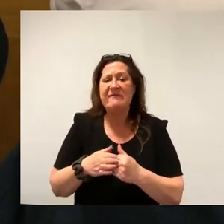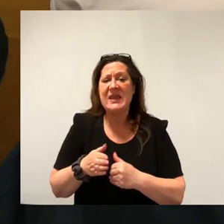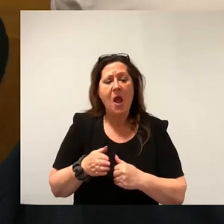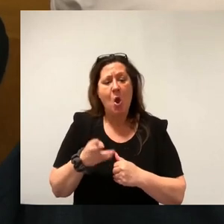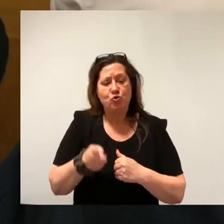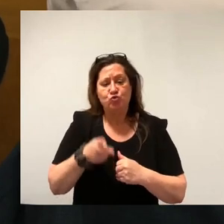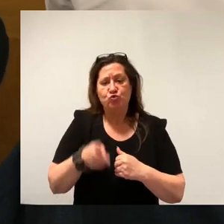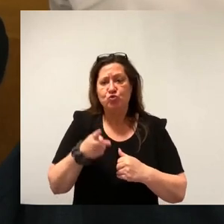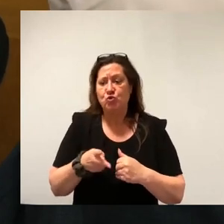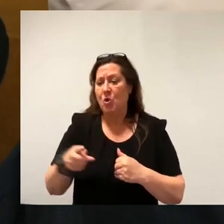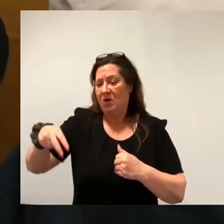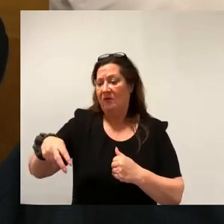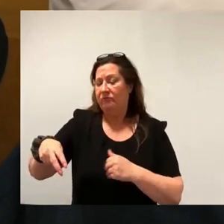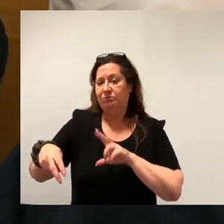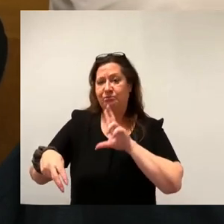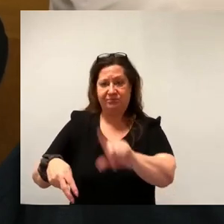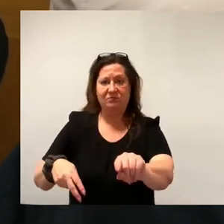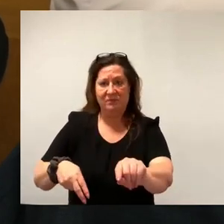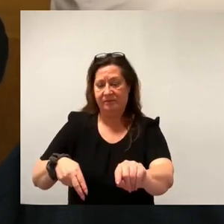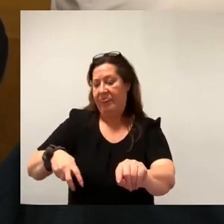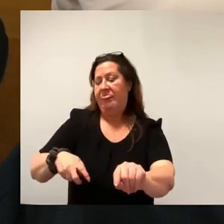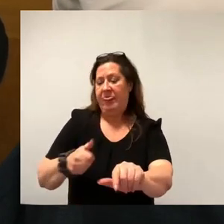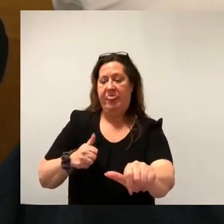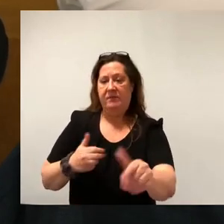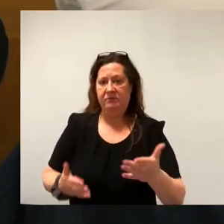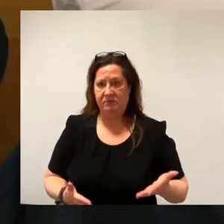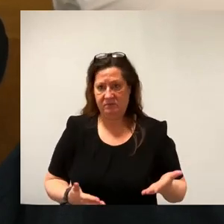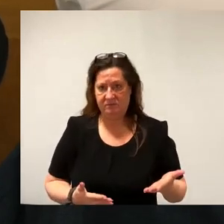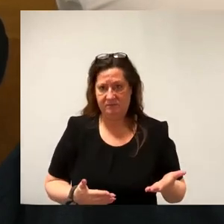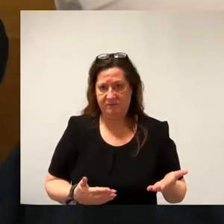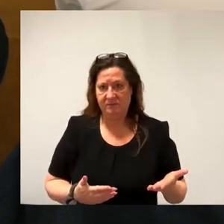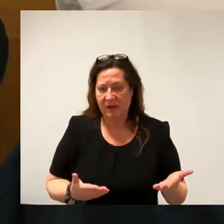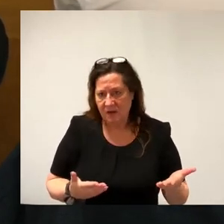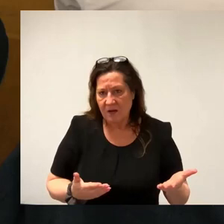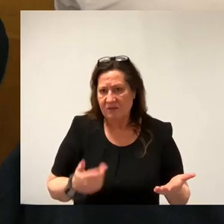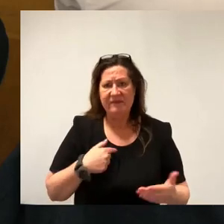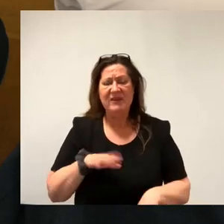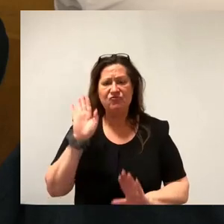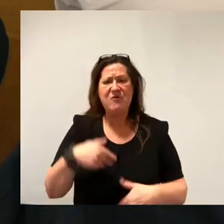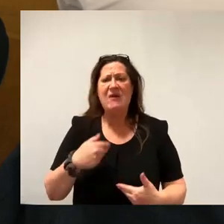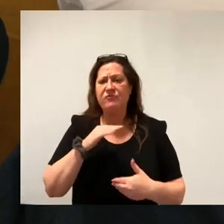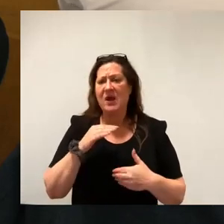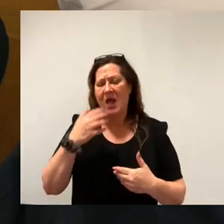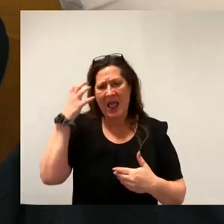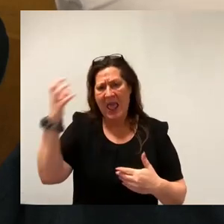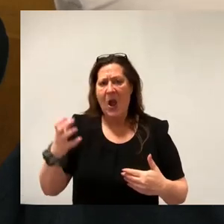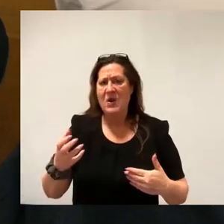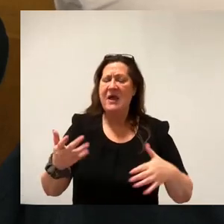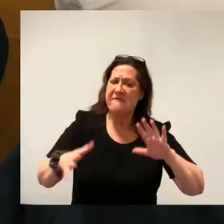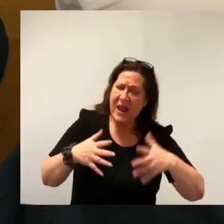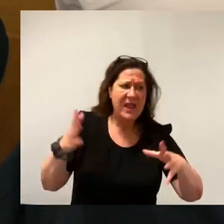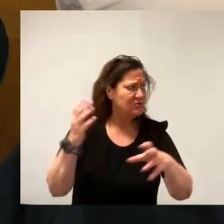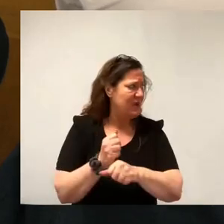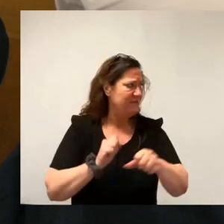Aber das ist dann so und das tragen Sie dann mit Ihrer schlechten Laune vor. Vielleicht kriegen wir es ja doch wieder hin, dass wir da ein bisschen